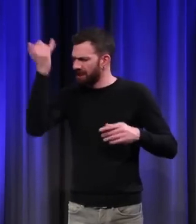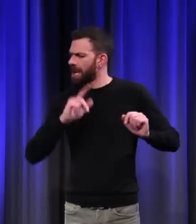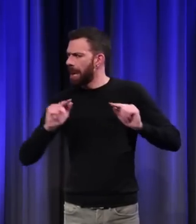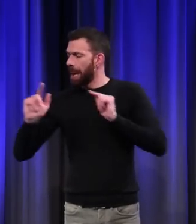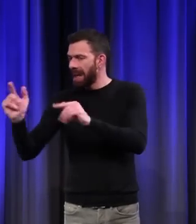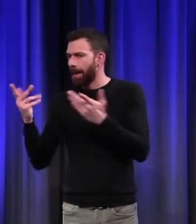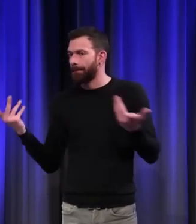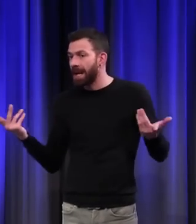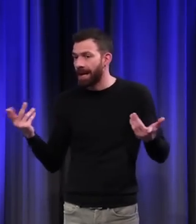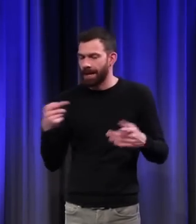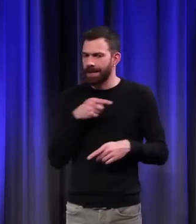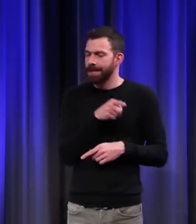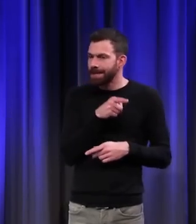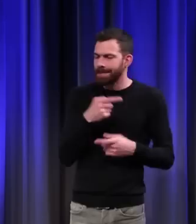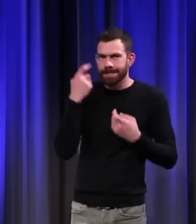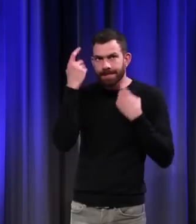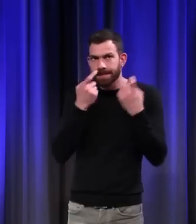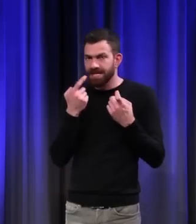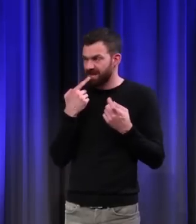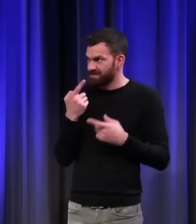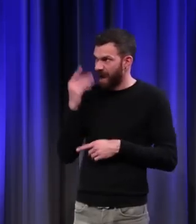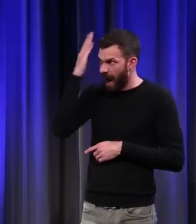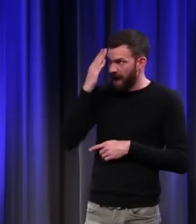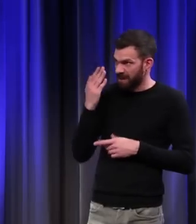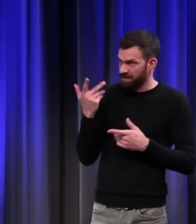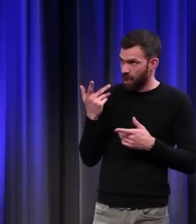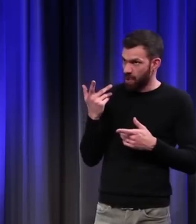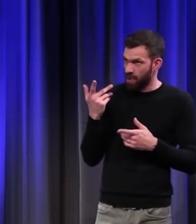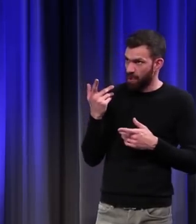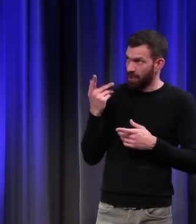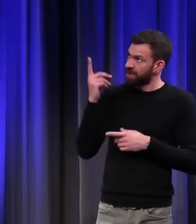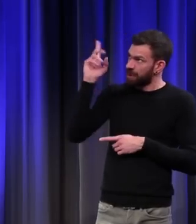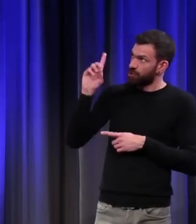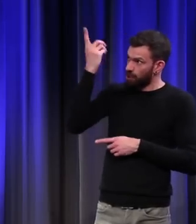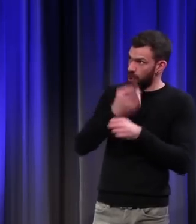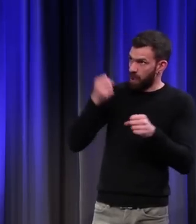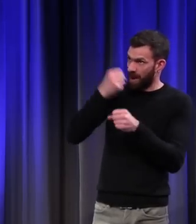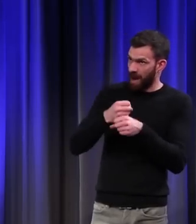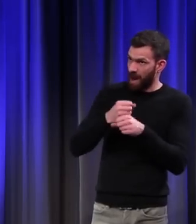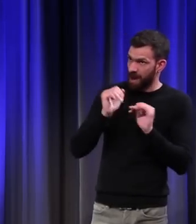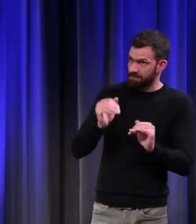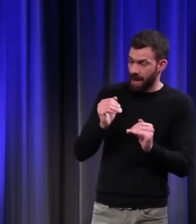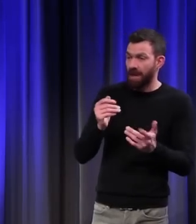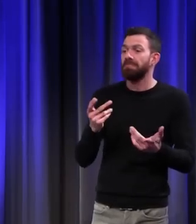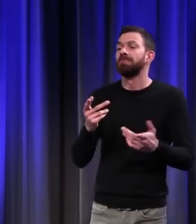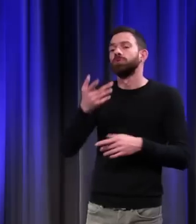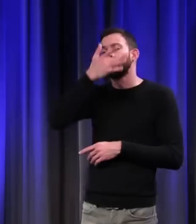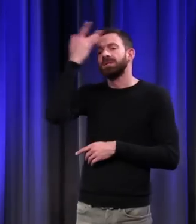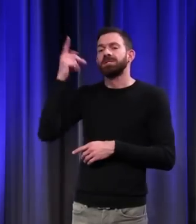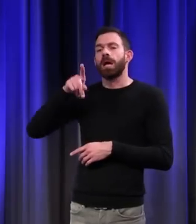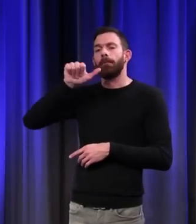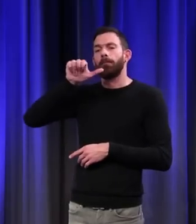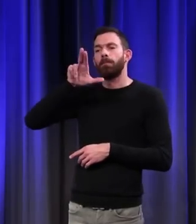si les animaux sont aussi enfants de Dieu. C'est ce que dit saint Paul dans l'Épître aux Romains. Même la créature sera...